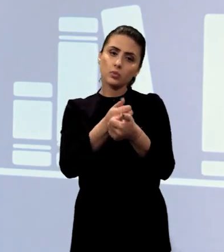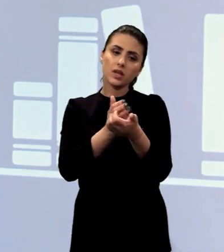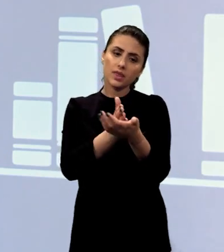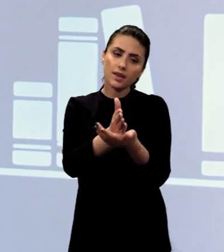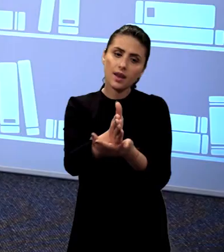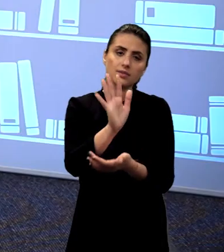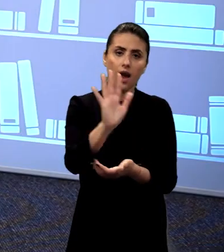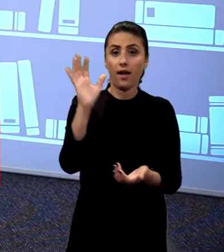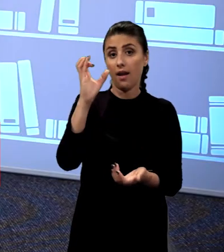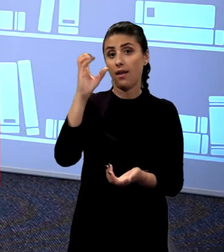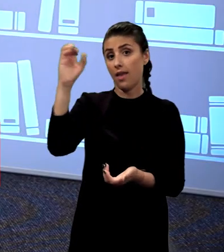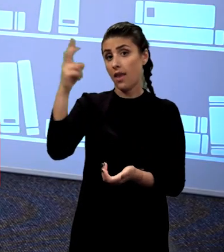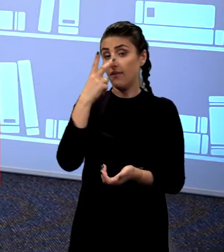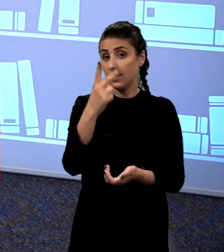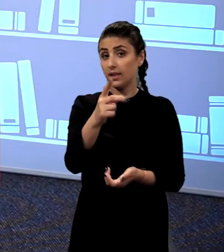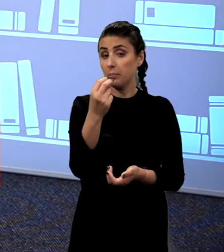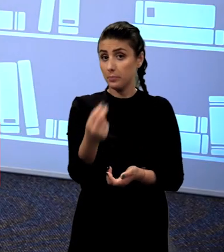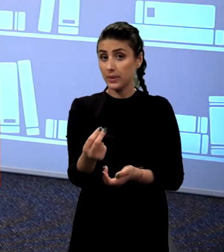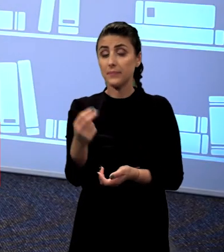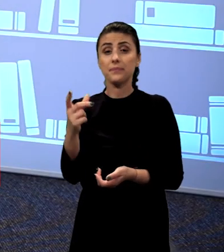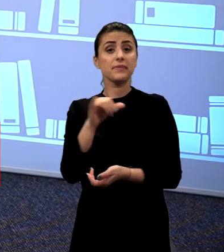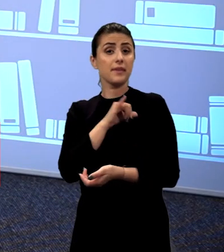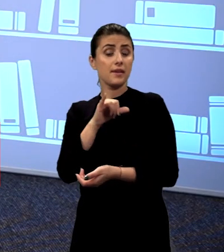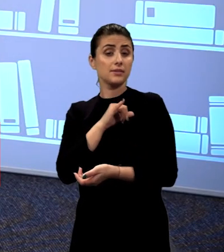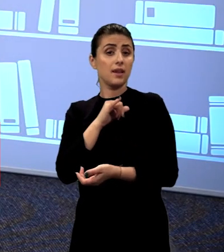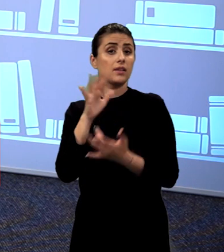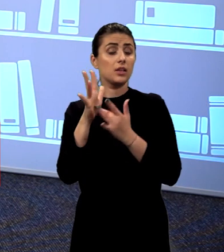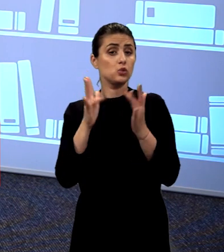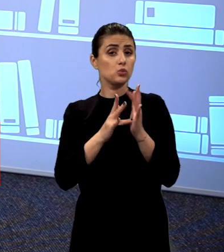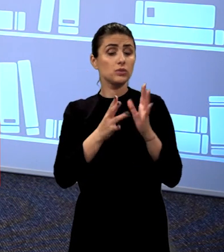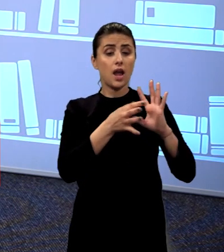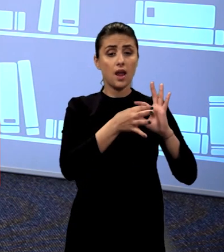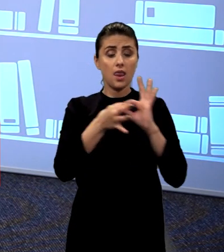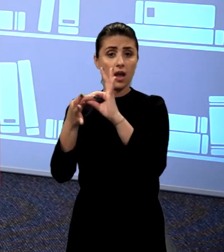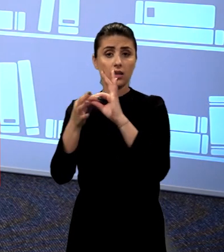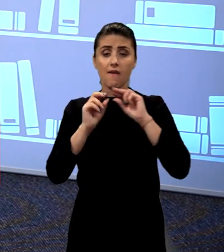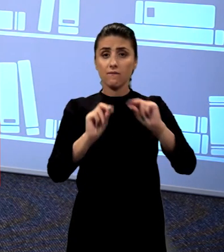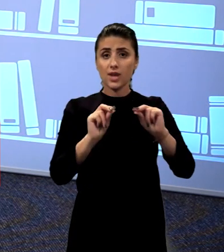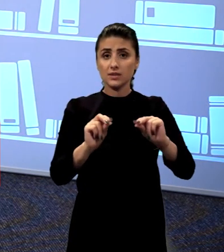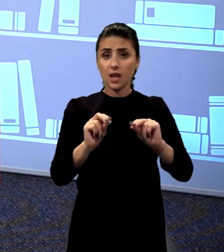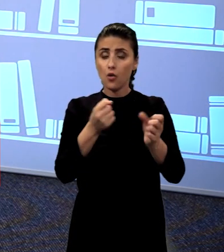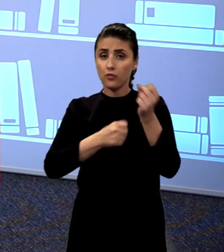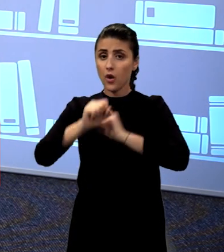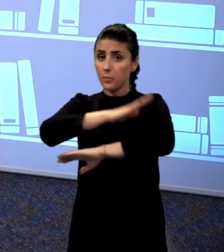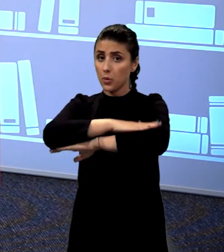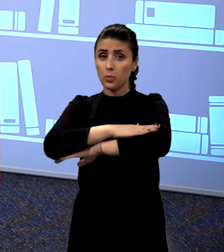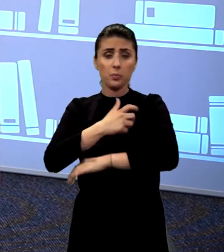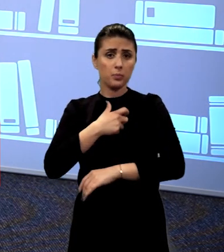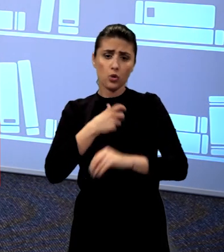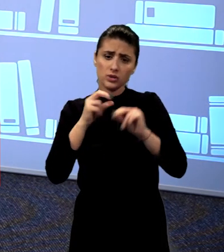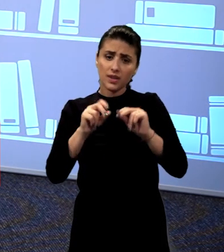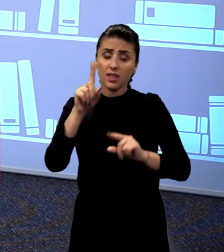vede de bine. Interesant este că el leagă învățarea de purtarea jugului. Nu poți învăța